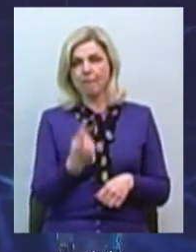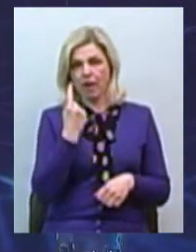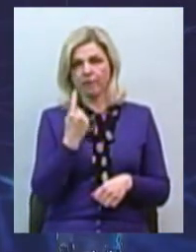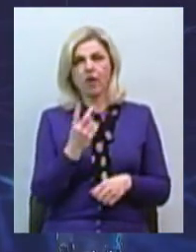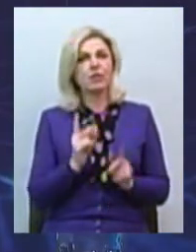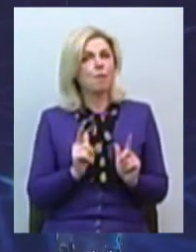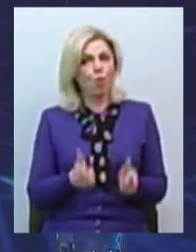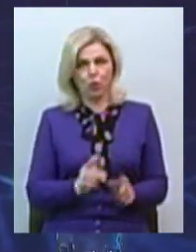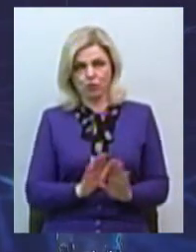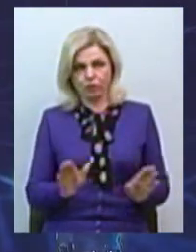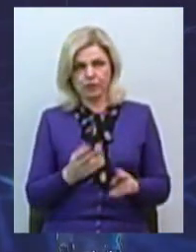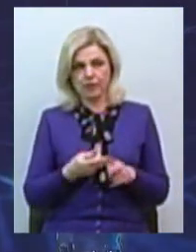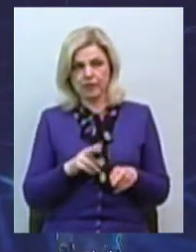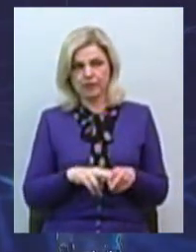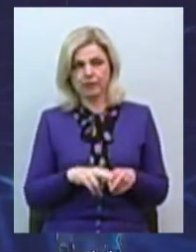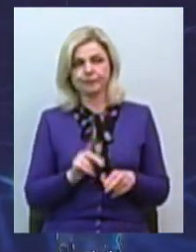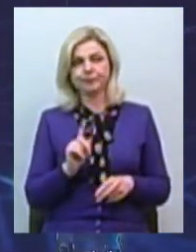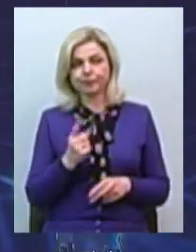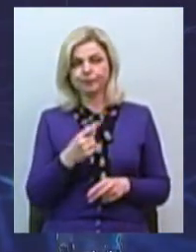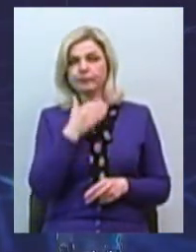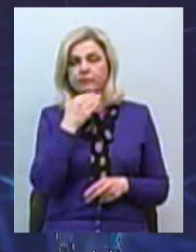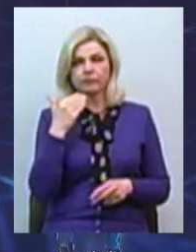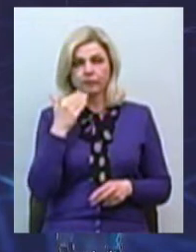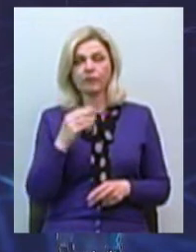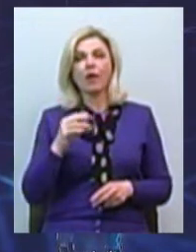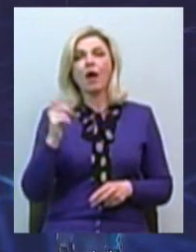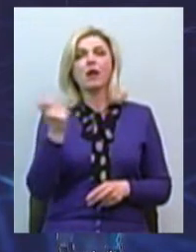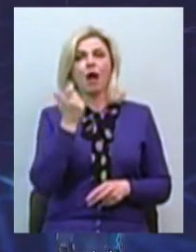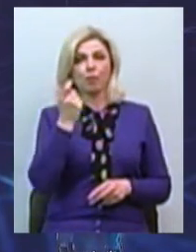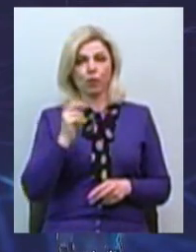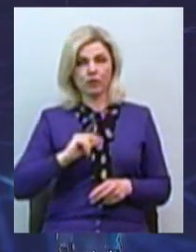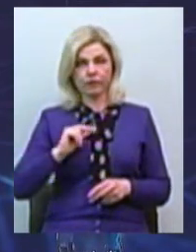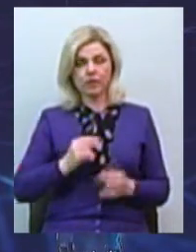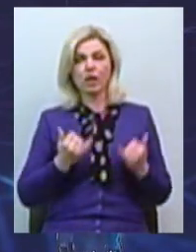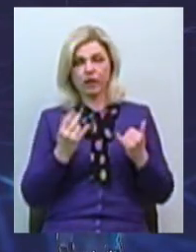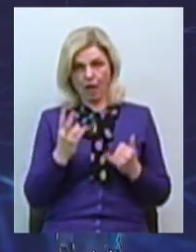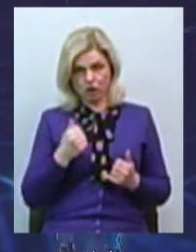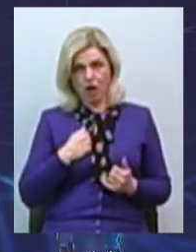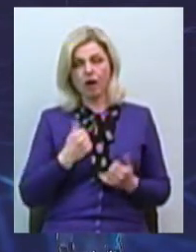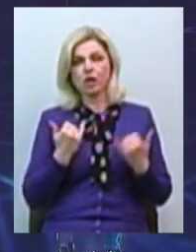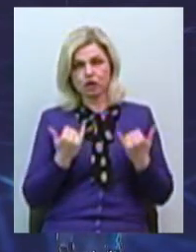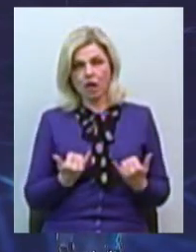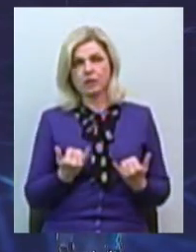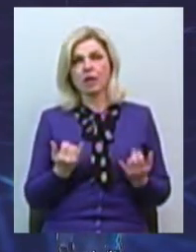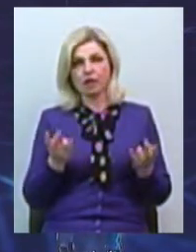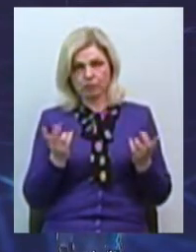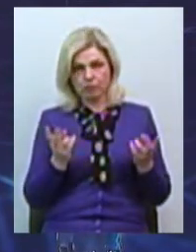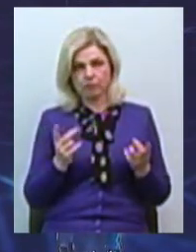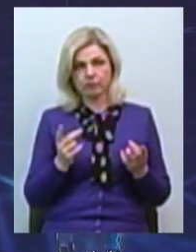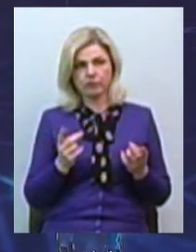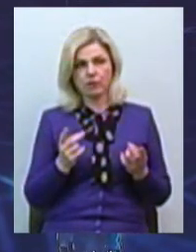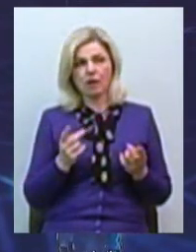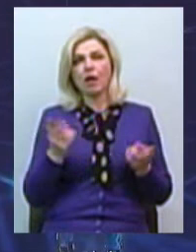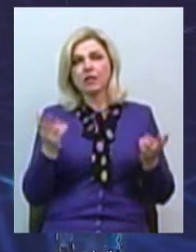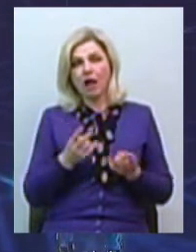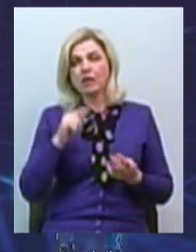не погоджуватися на це. Тому що багато роботодавців, на жаль, теперішній момент дійсно потребують економлення